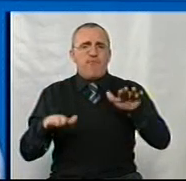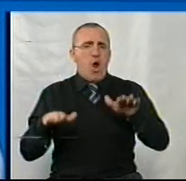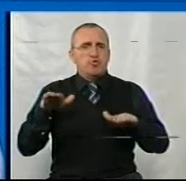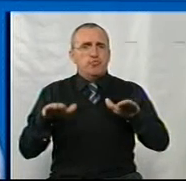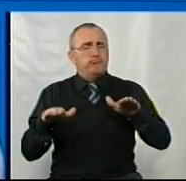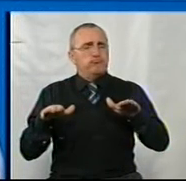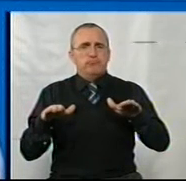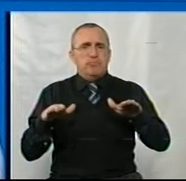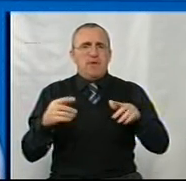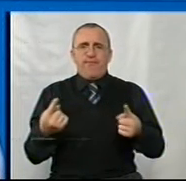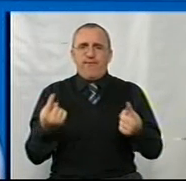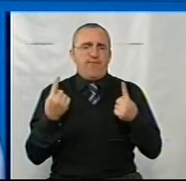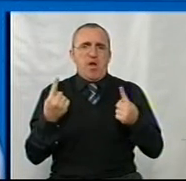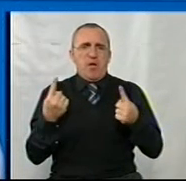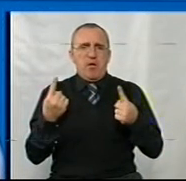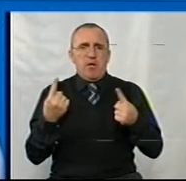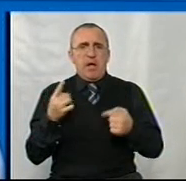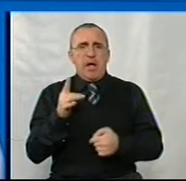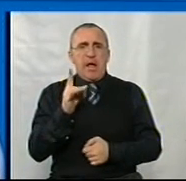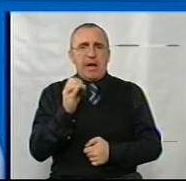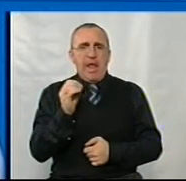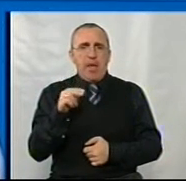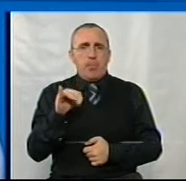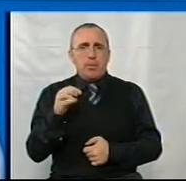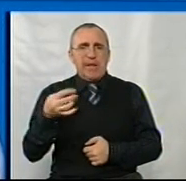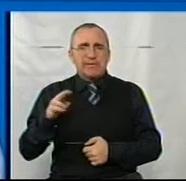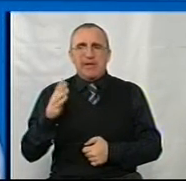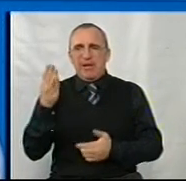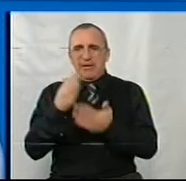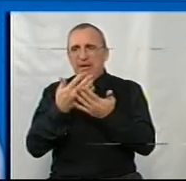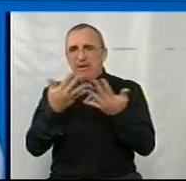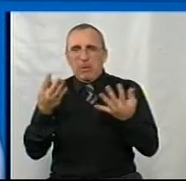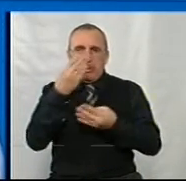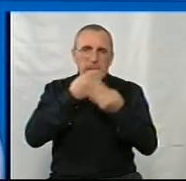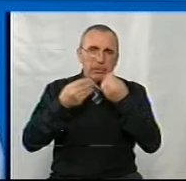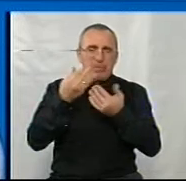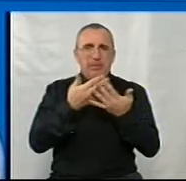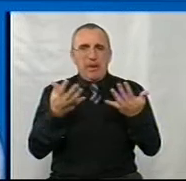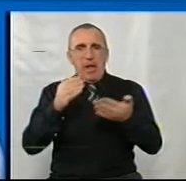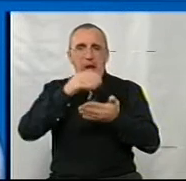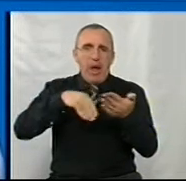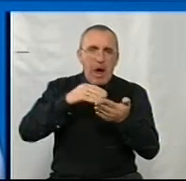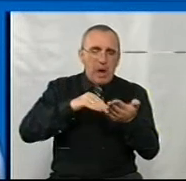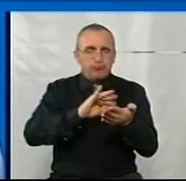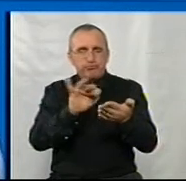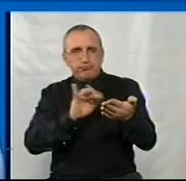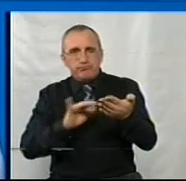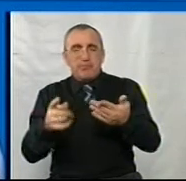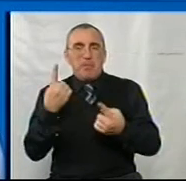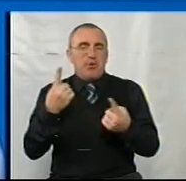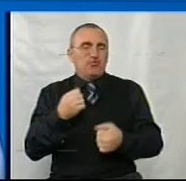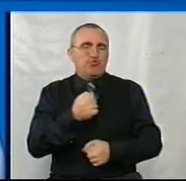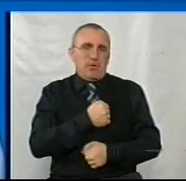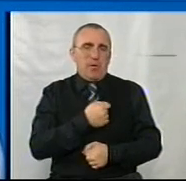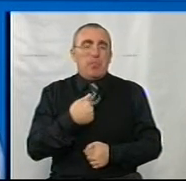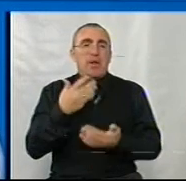велика репутація. Бо багато шарлатанів, які приходять, дайте кошти, карточки розписують. Не про великий жаль,